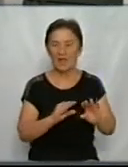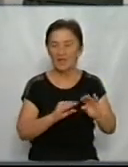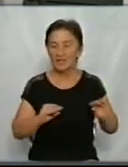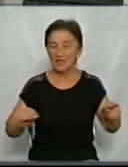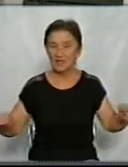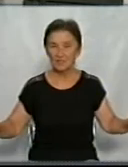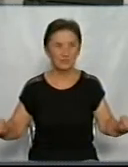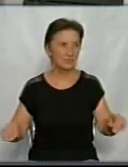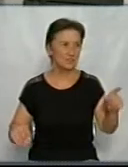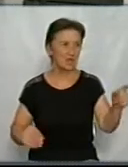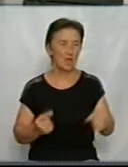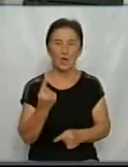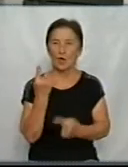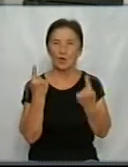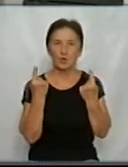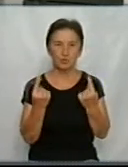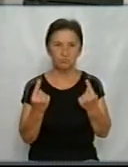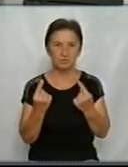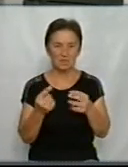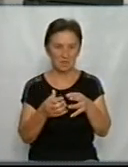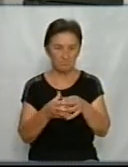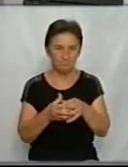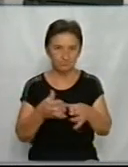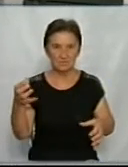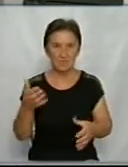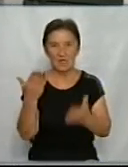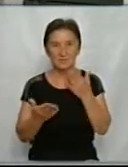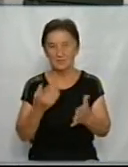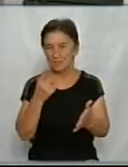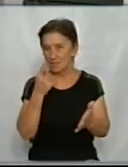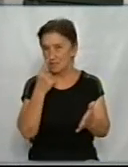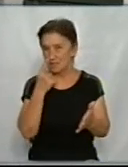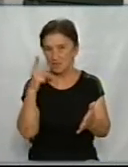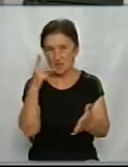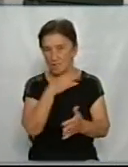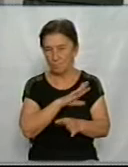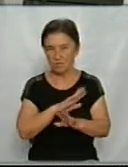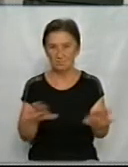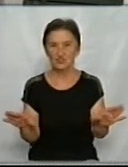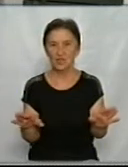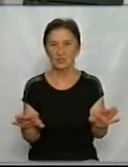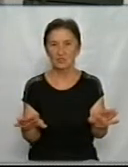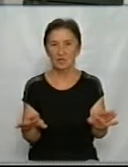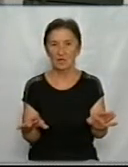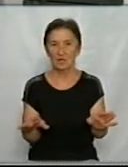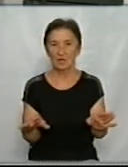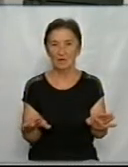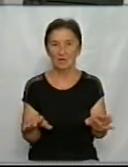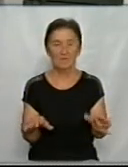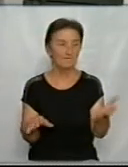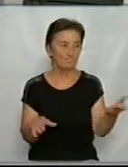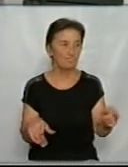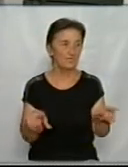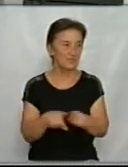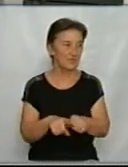літають. Це крупнокалібрний, якщо не помиляюся, ракета від «Смерча». Тобто ось